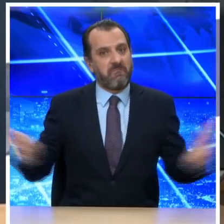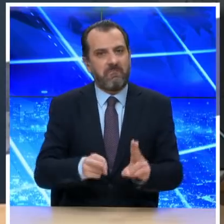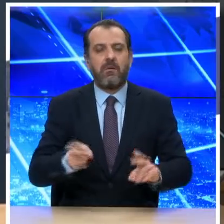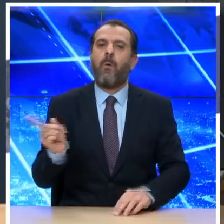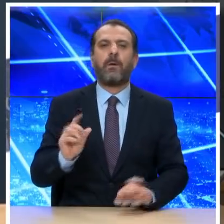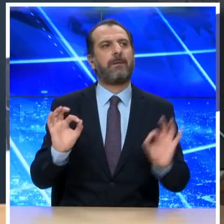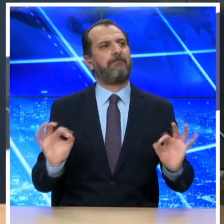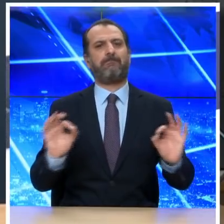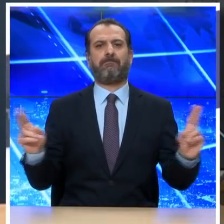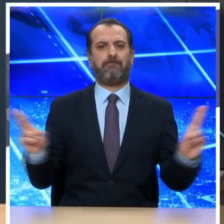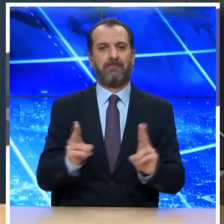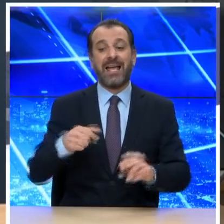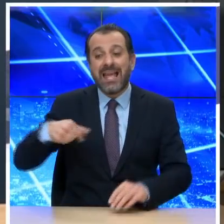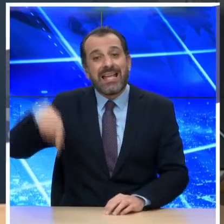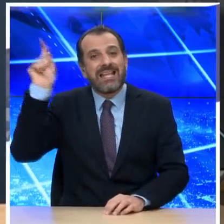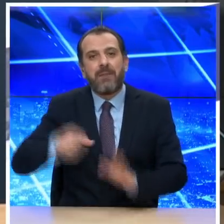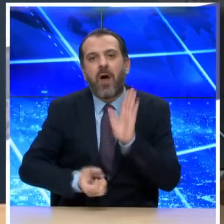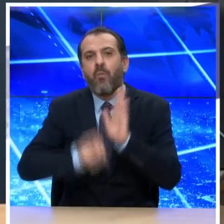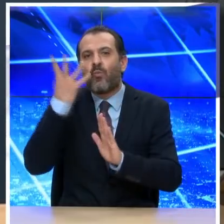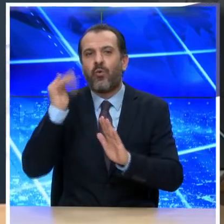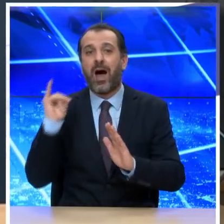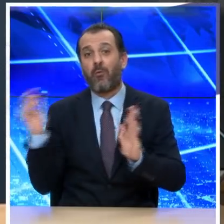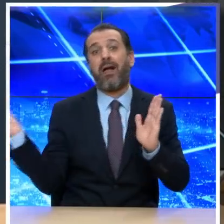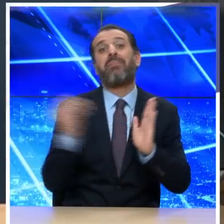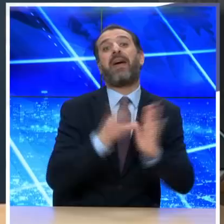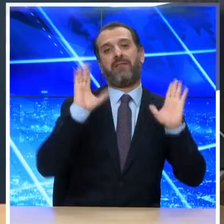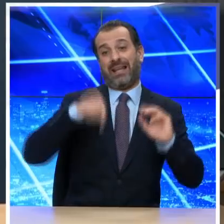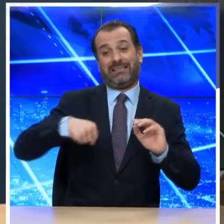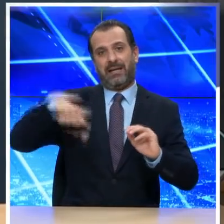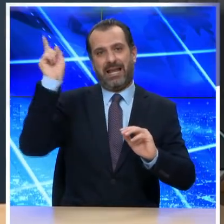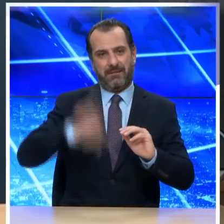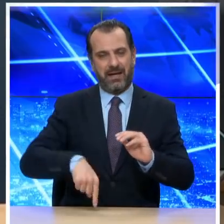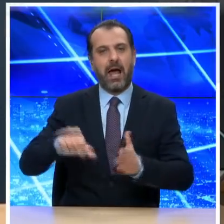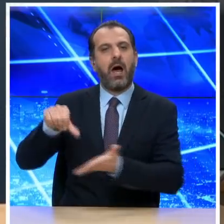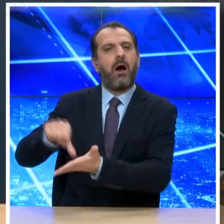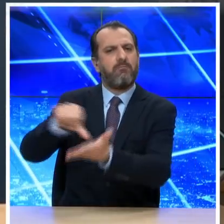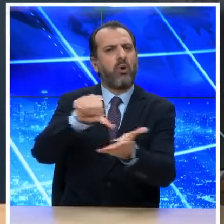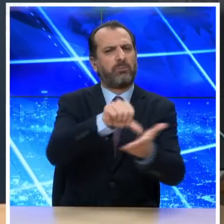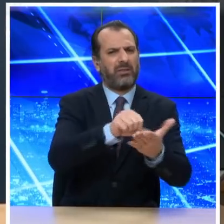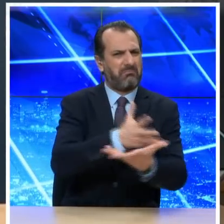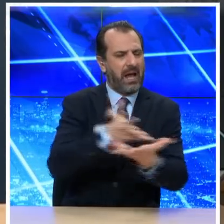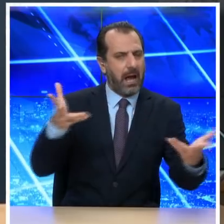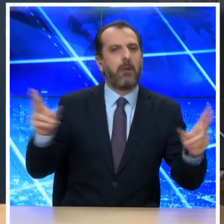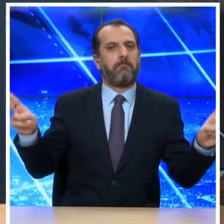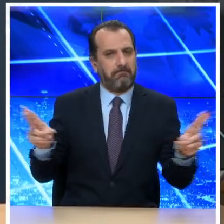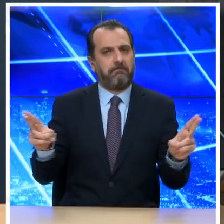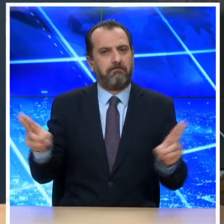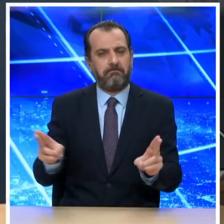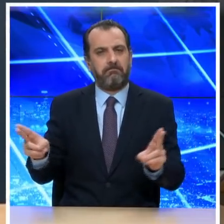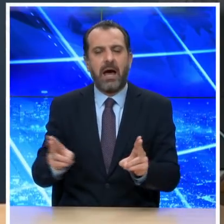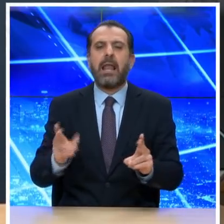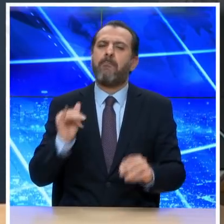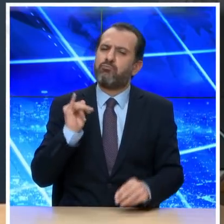στοιχεία δεν τα έχω συμπεριλάβει σε αυτή την αναφορά ακόμα. Η μείωση στα μεγάλα αστικά κέντρα συνεχίστηκε και αυτή την εβδομάδα με χαμηλότερους ωστόσο